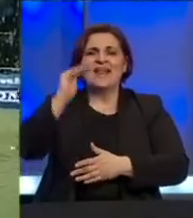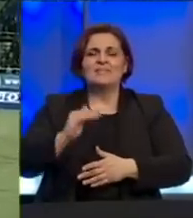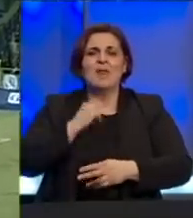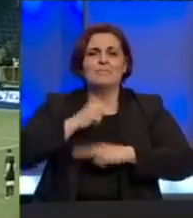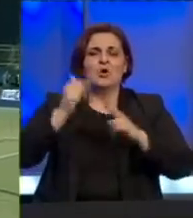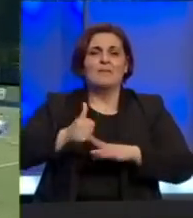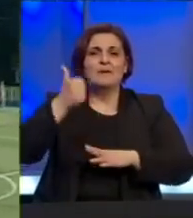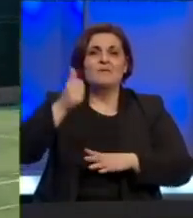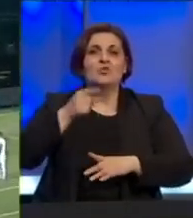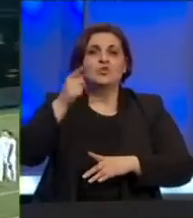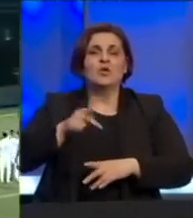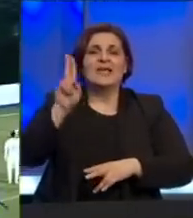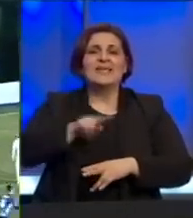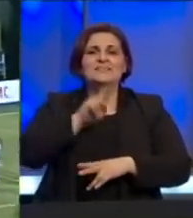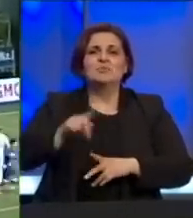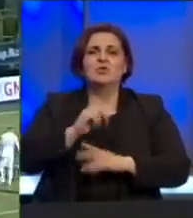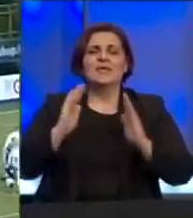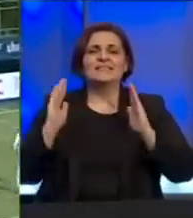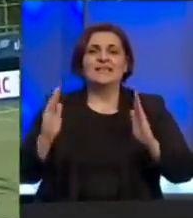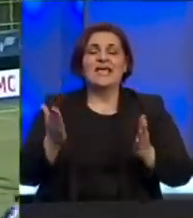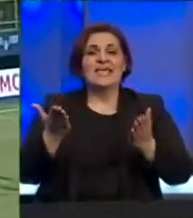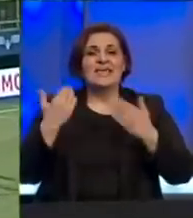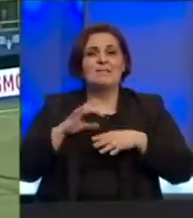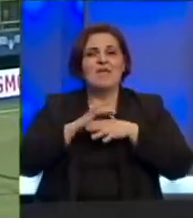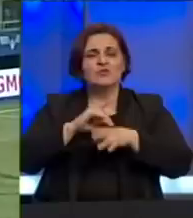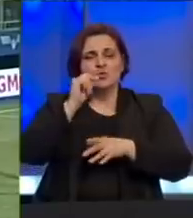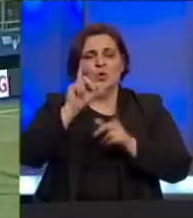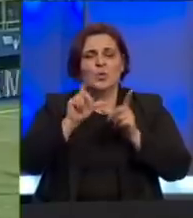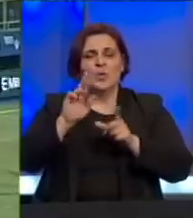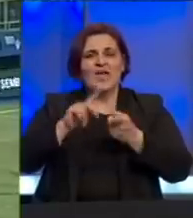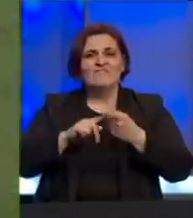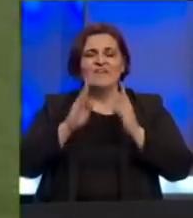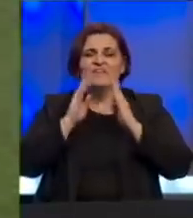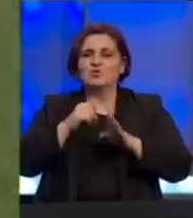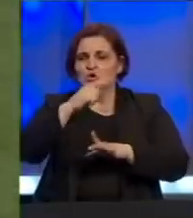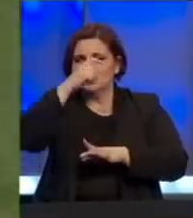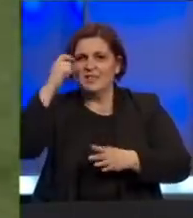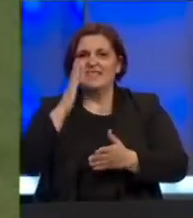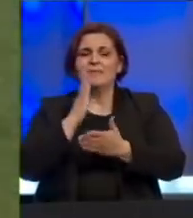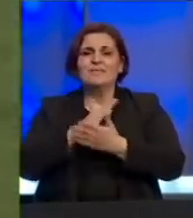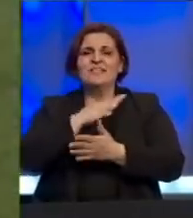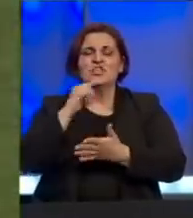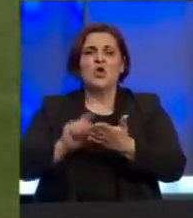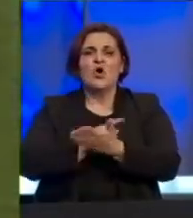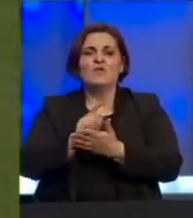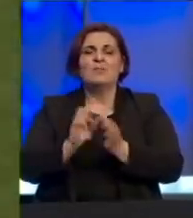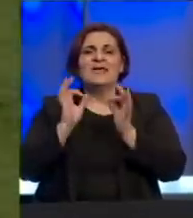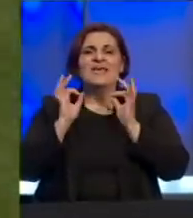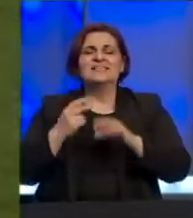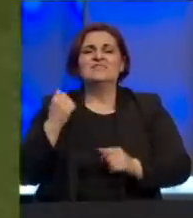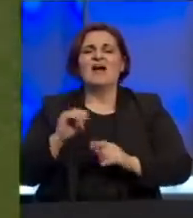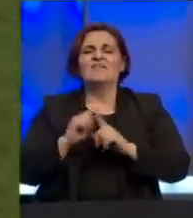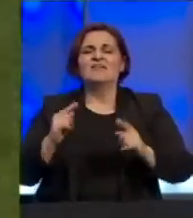do toga da se suspenduje kompletna sezona Ipak čelni ljudi UEFA vjeruju da će tokom ljeta biti dovoljno vremena da se svaklupska